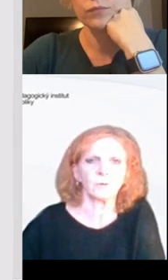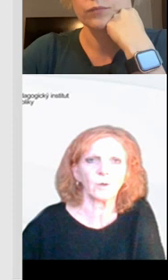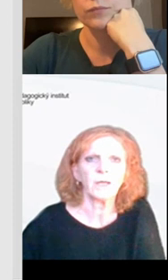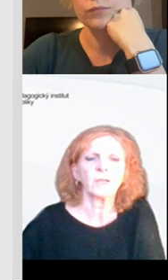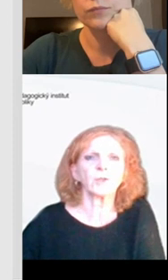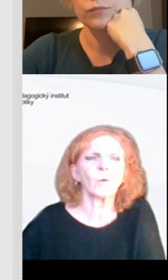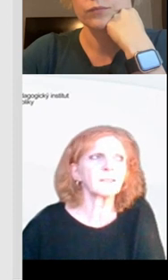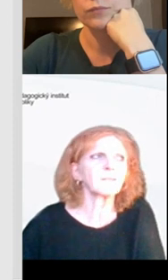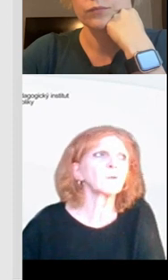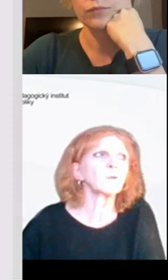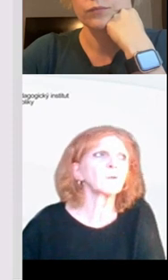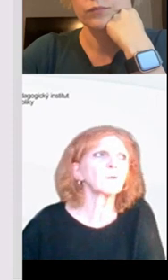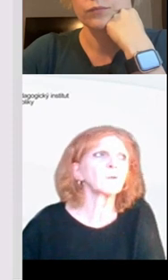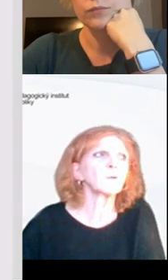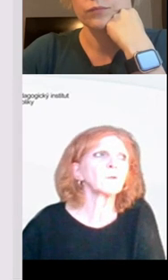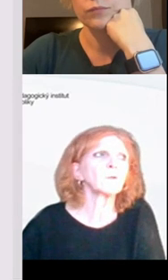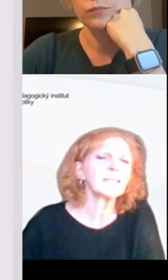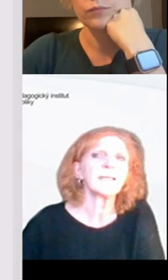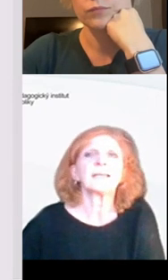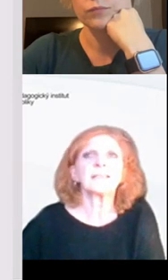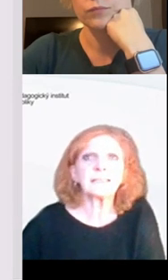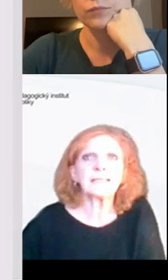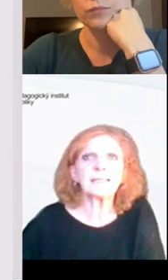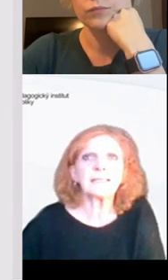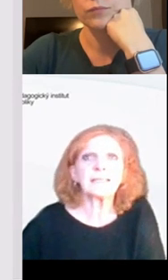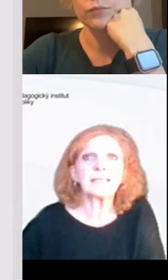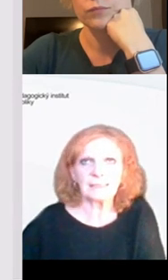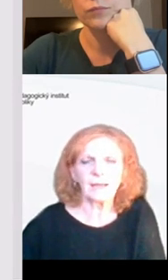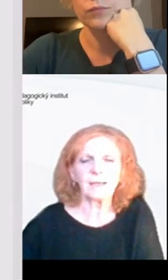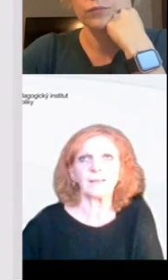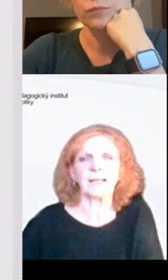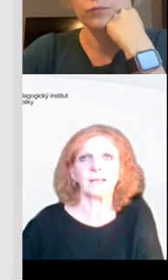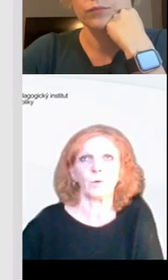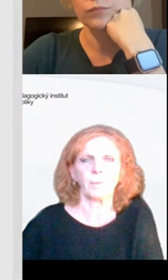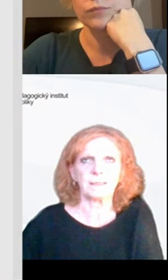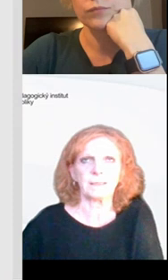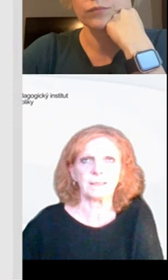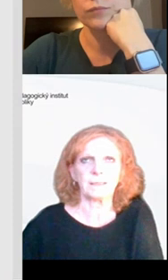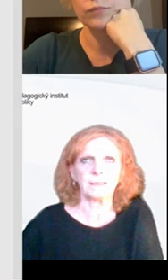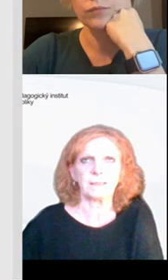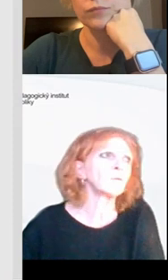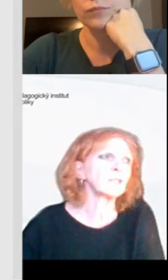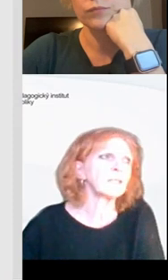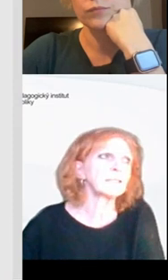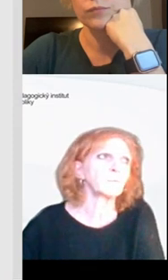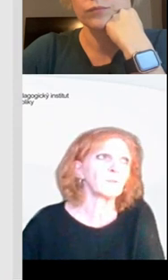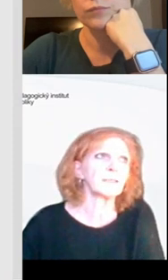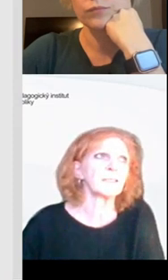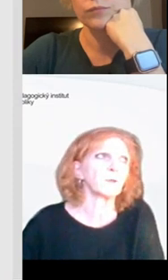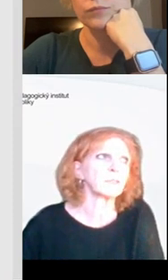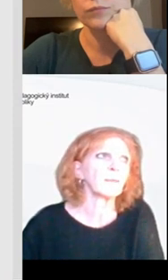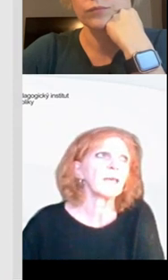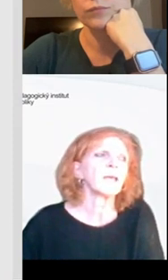upozorníme na to, že tou aktivitou směřujeme k dosažení některé z těchto digitálních kompetenci. Chtěla bych jenom říct,